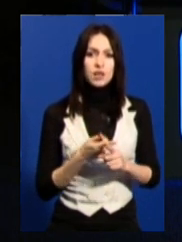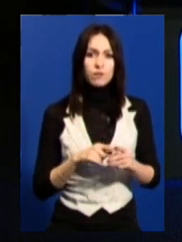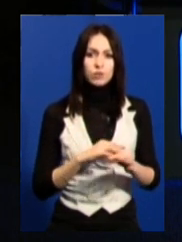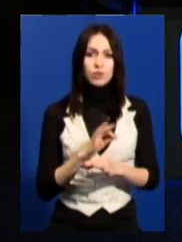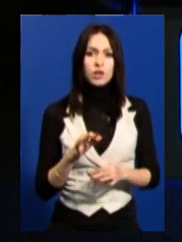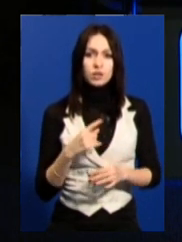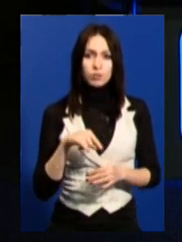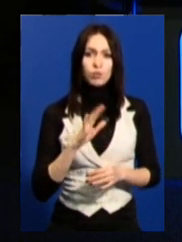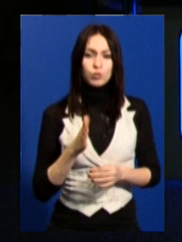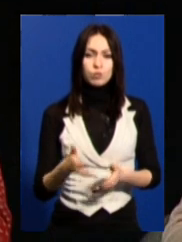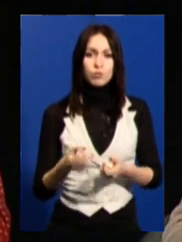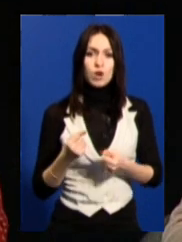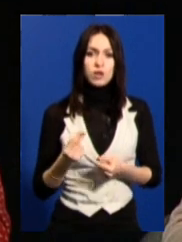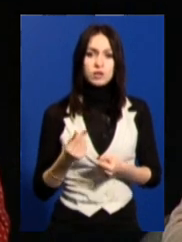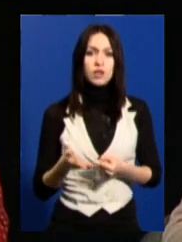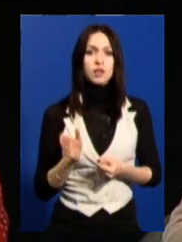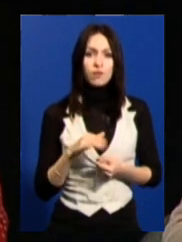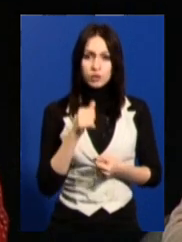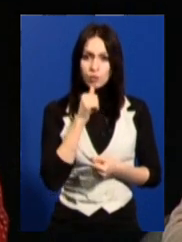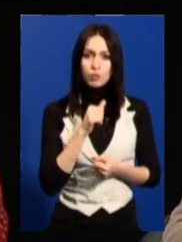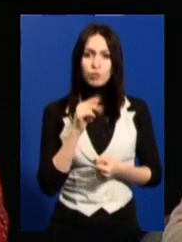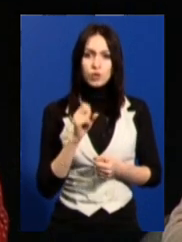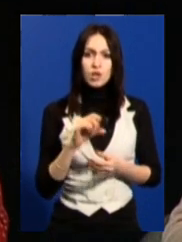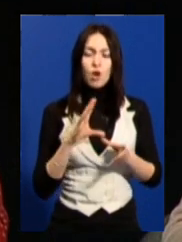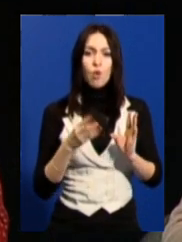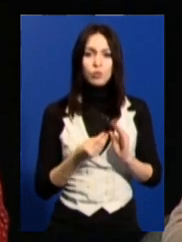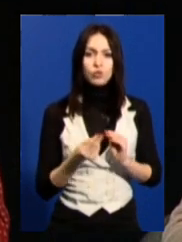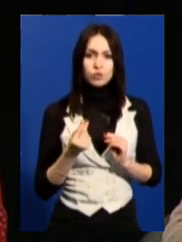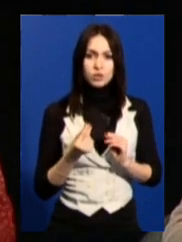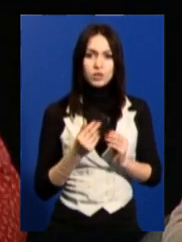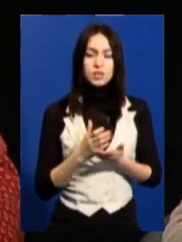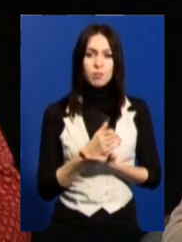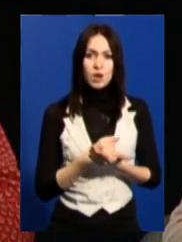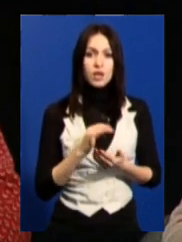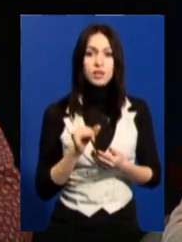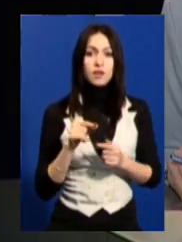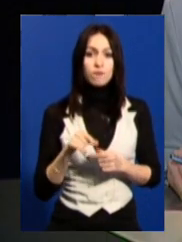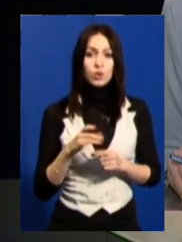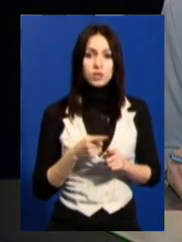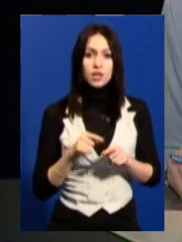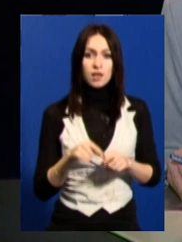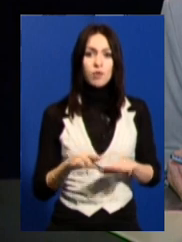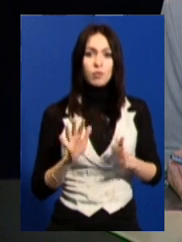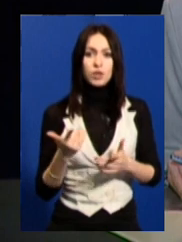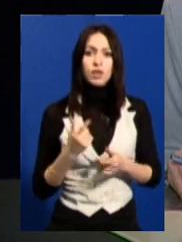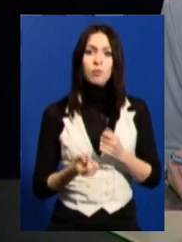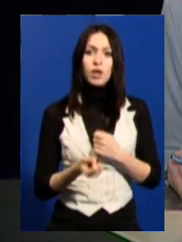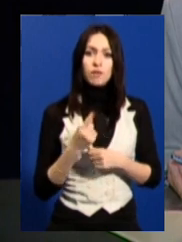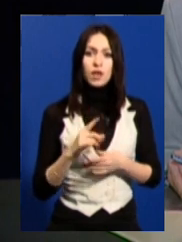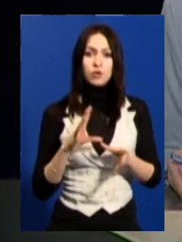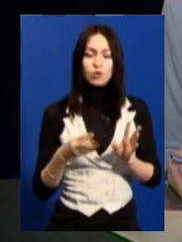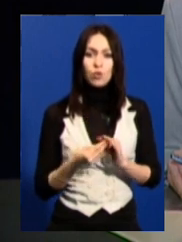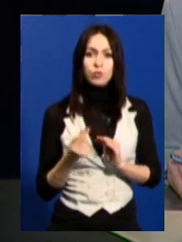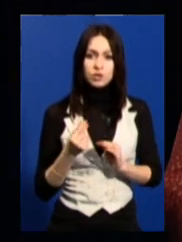ми будемо брати гроші, давайте спробуємо на спільнокошті зібрати. І от з цього моменту, де з'являється спільнокошт,